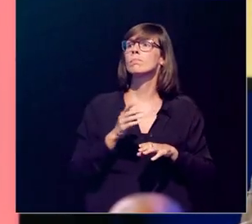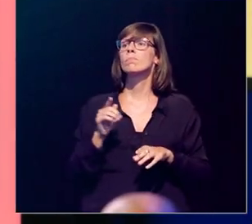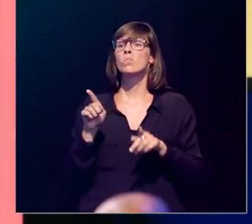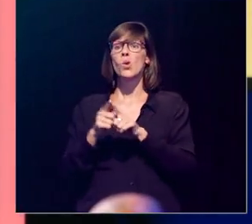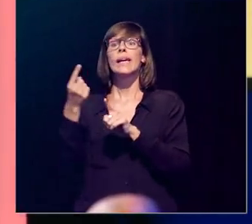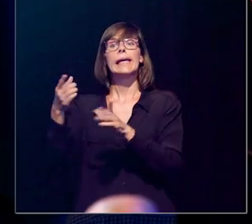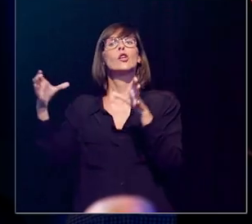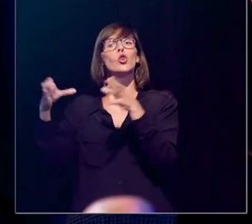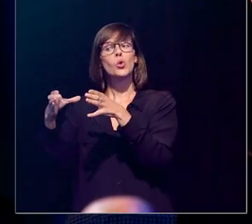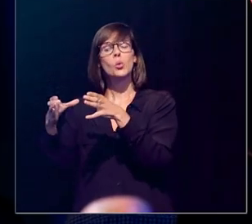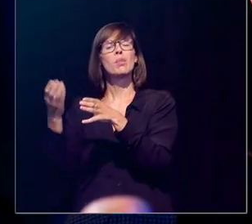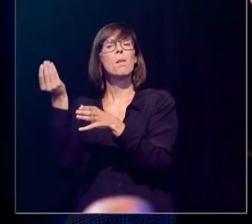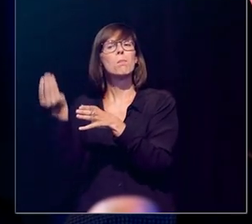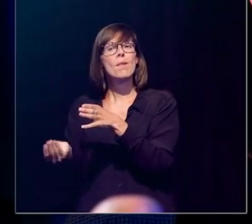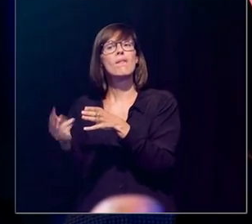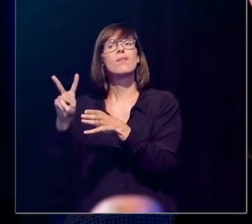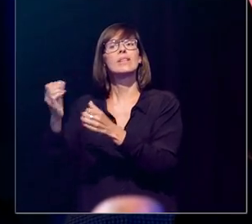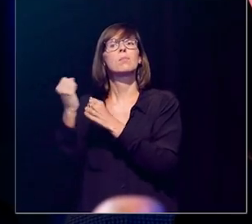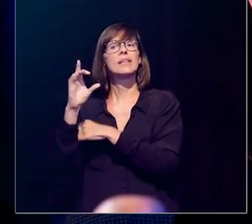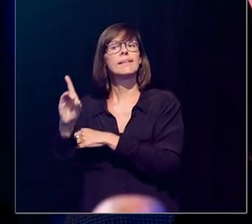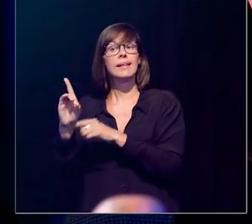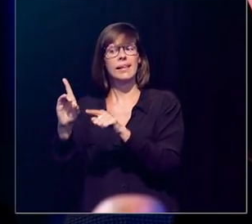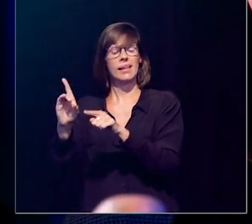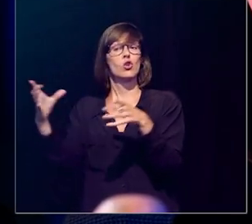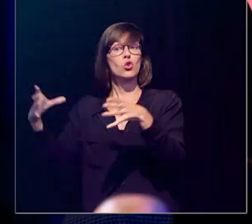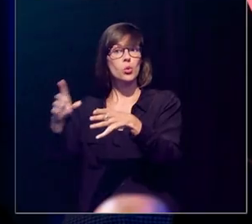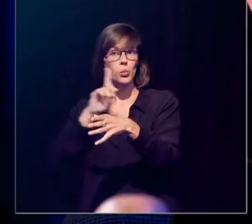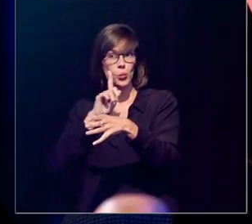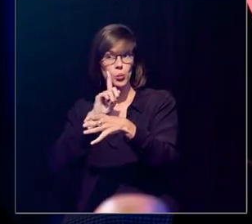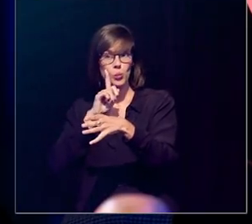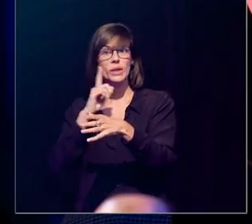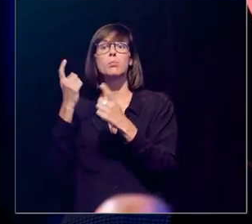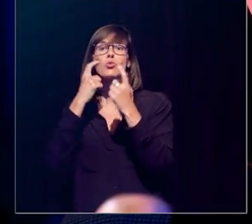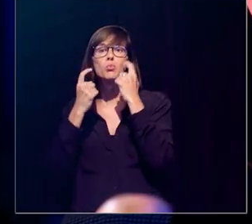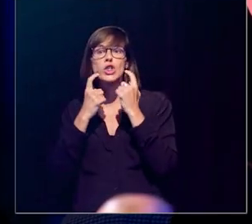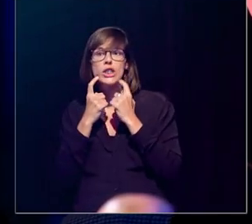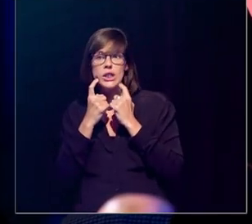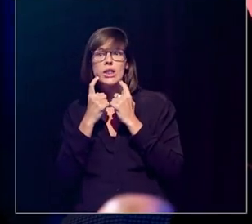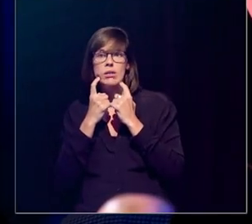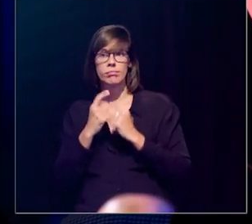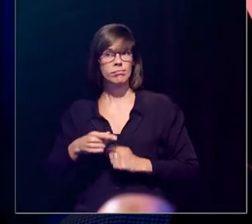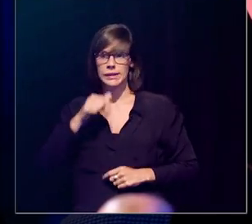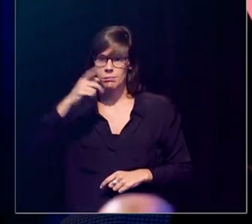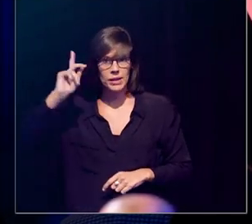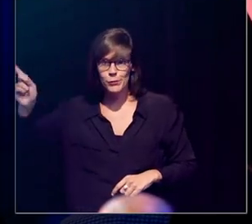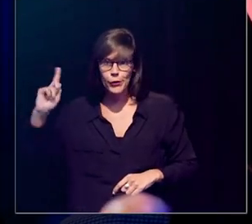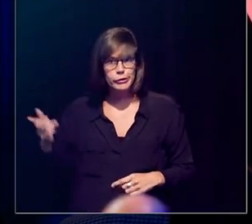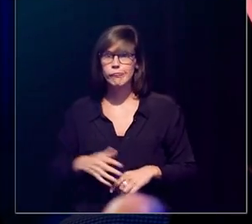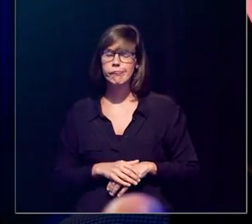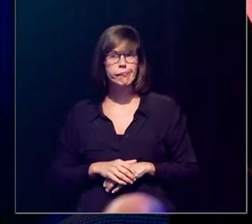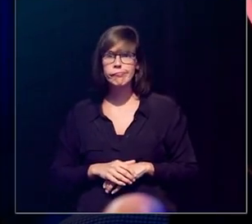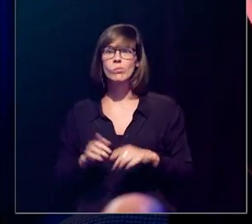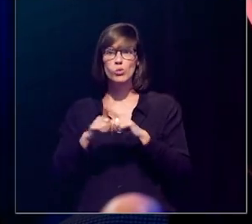weinig buiten komen. Eén groep die ook zeer vitamine D-deficiënt is op dit ogenblik, zijn onze